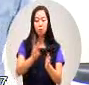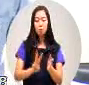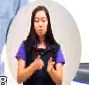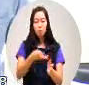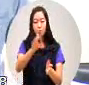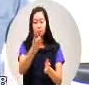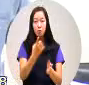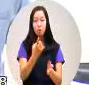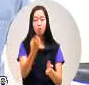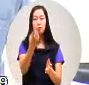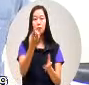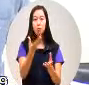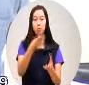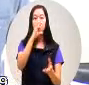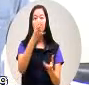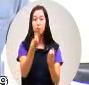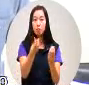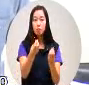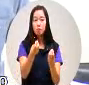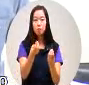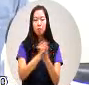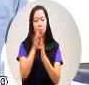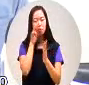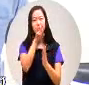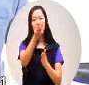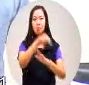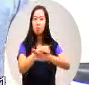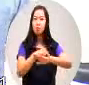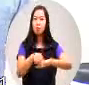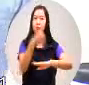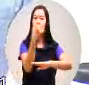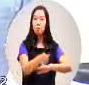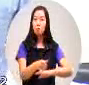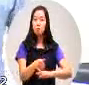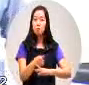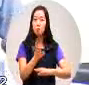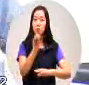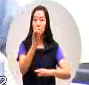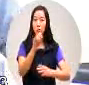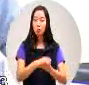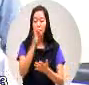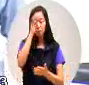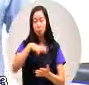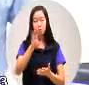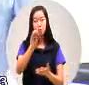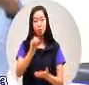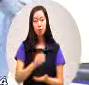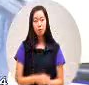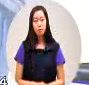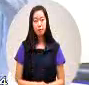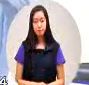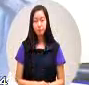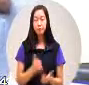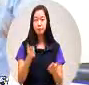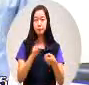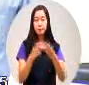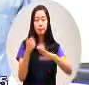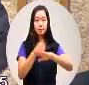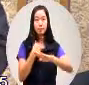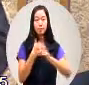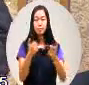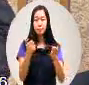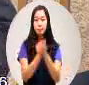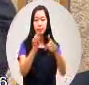国务局长你有没有看过这样的设计标的水源局长请答复谢谢主席我们